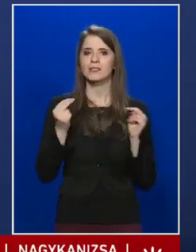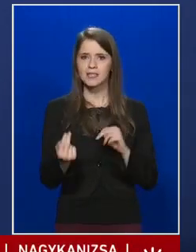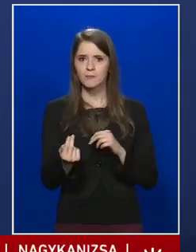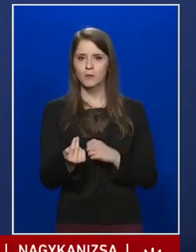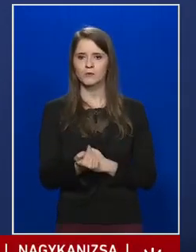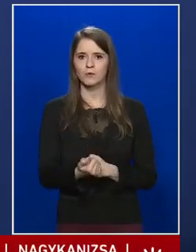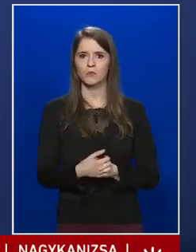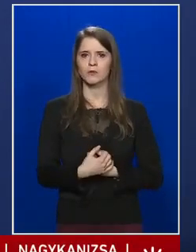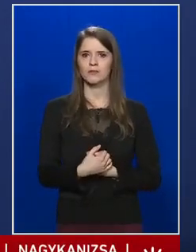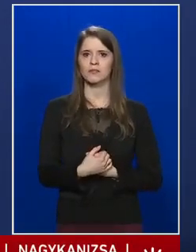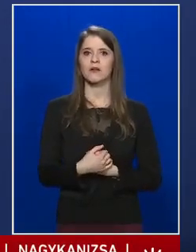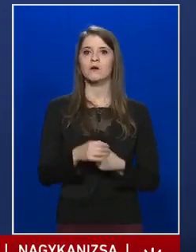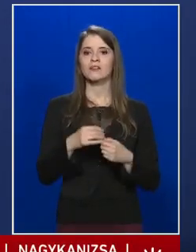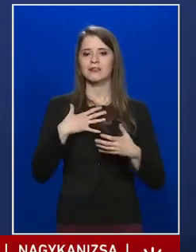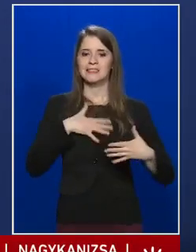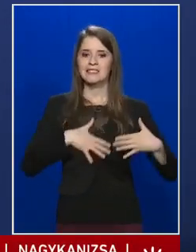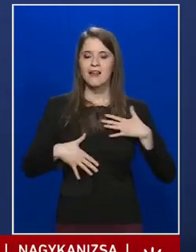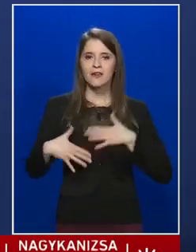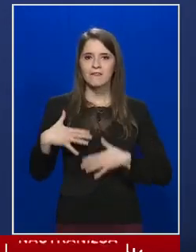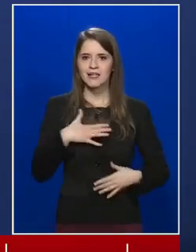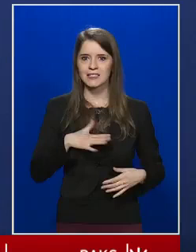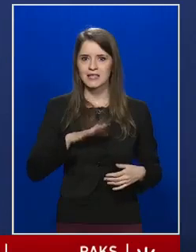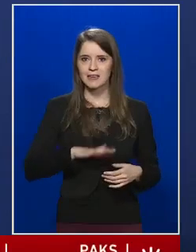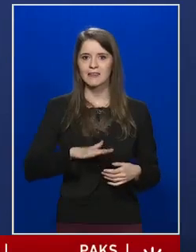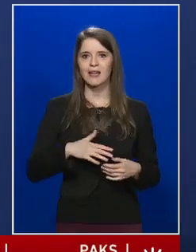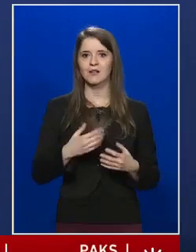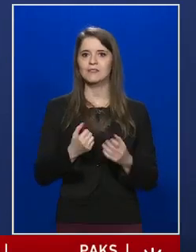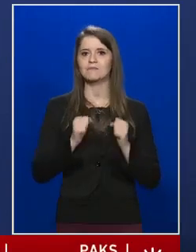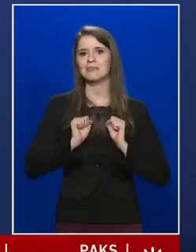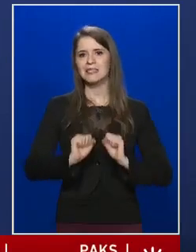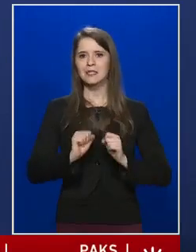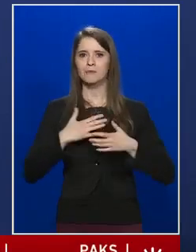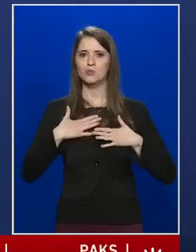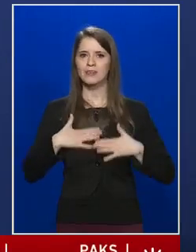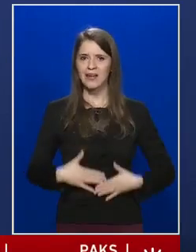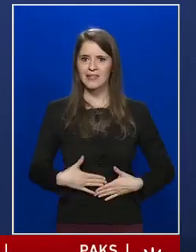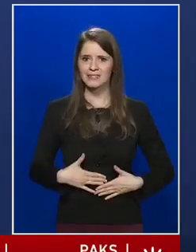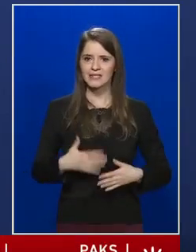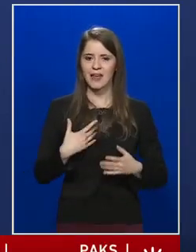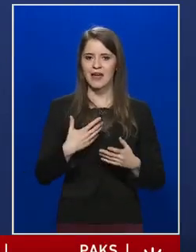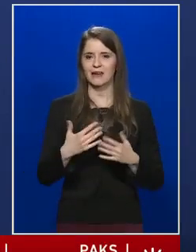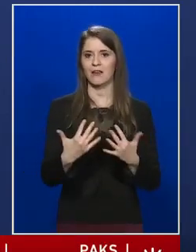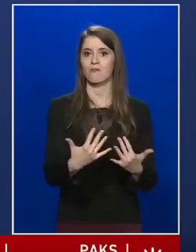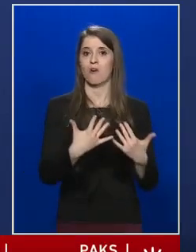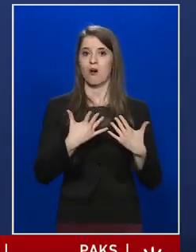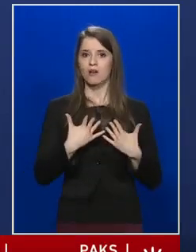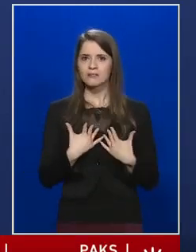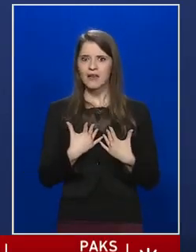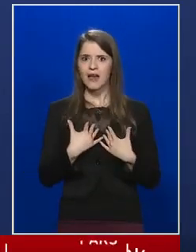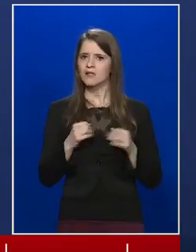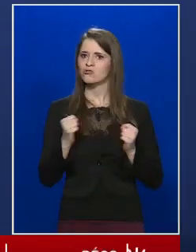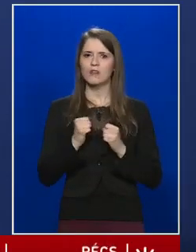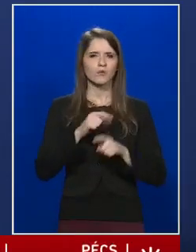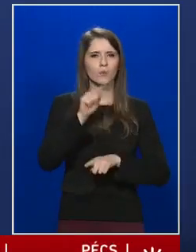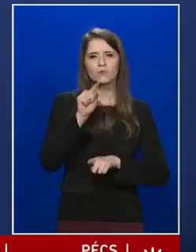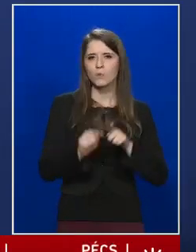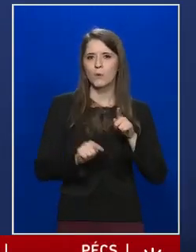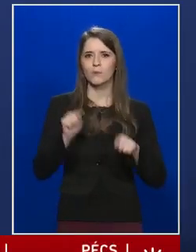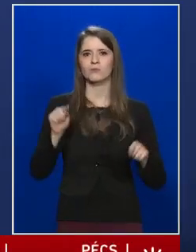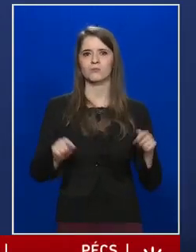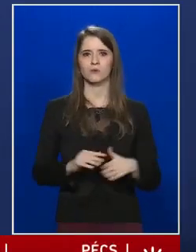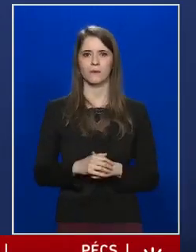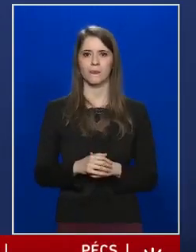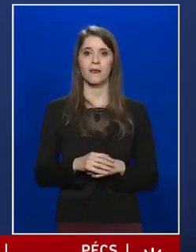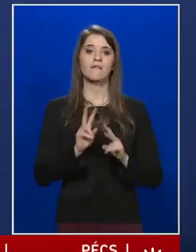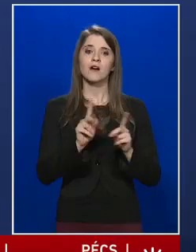hogy a szervezetnek az immunrendszerre történő hatása nagyon különböző. Van,